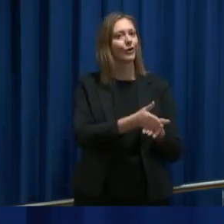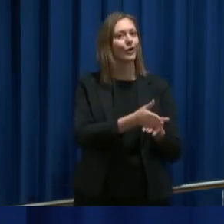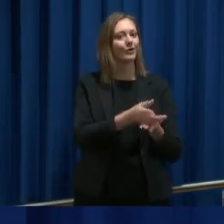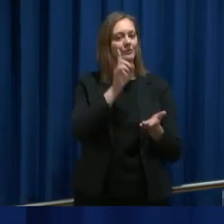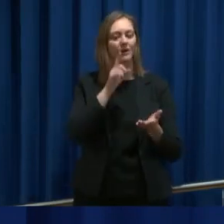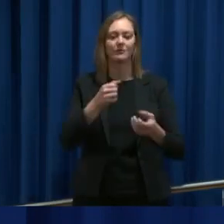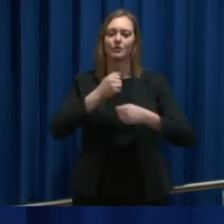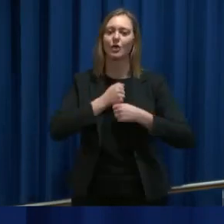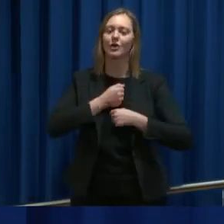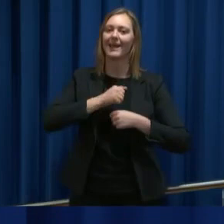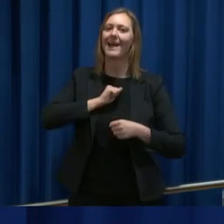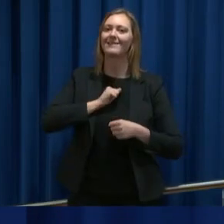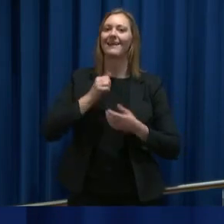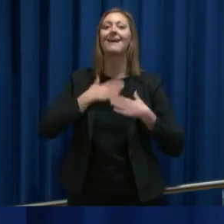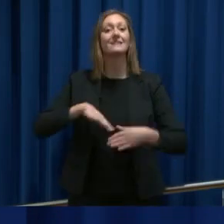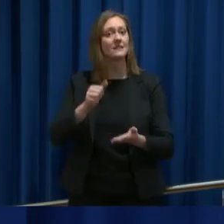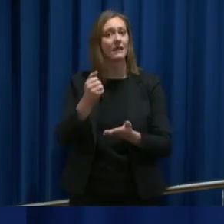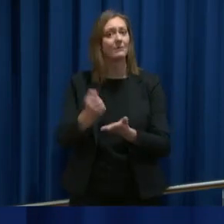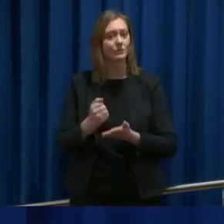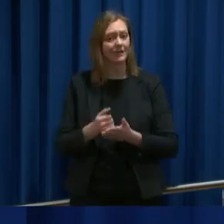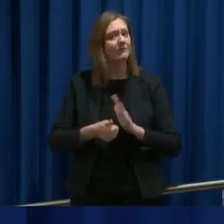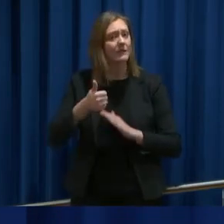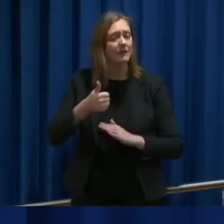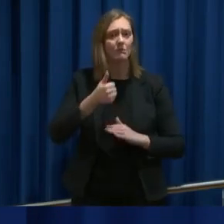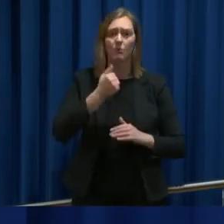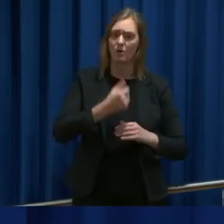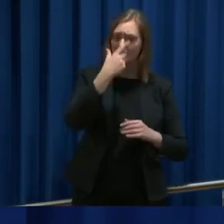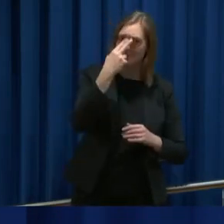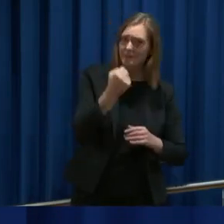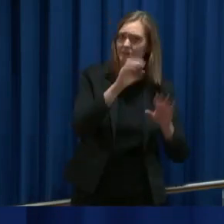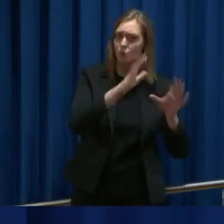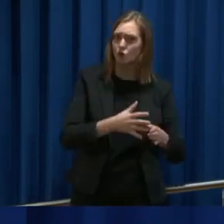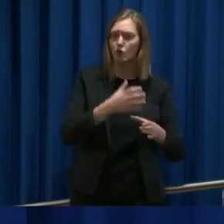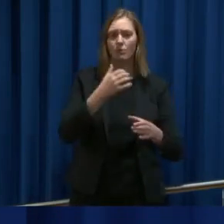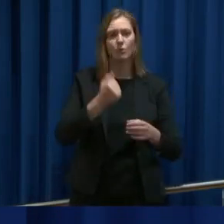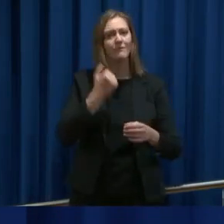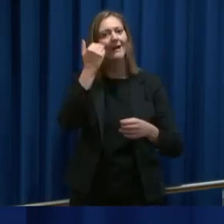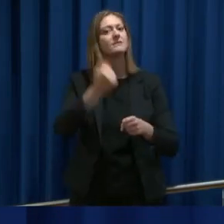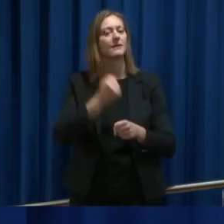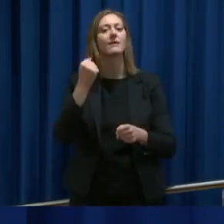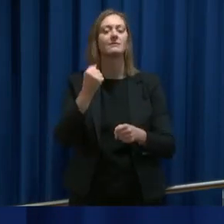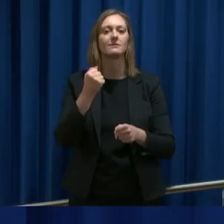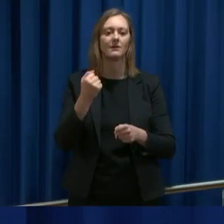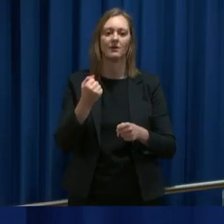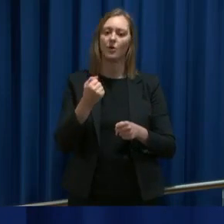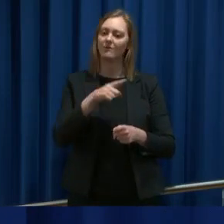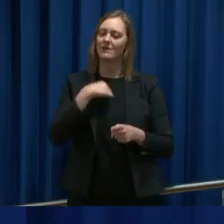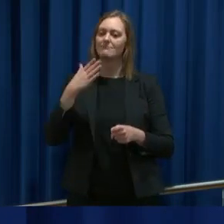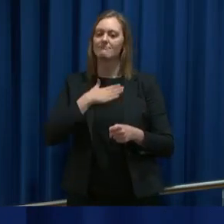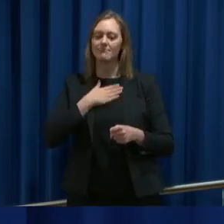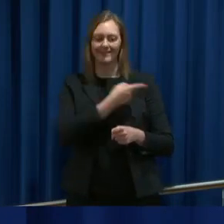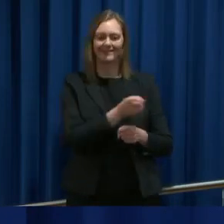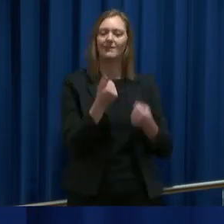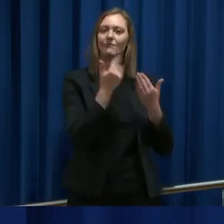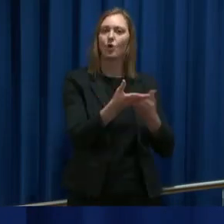trygge våre helsepersonell. For det er også viktig. Det må testes, det må være sikkert. at de både får